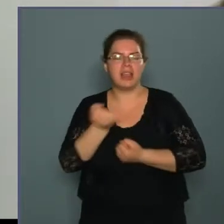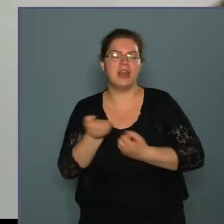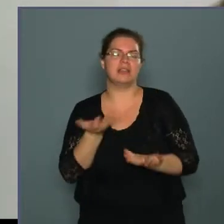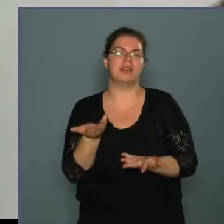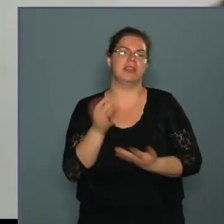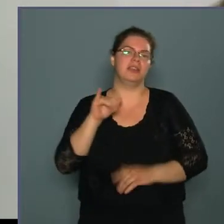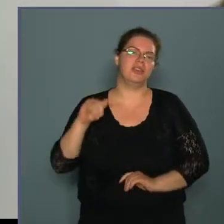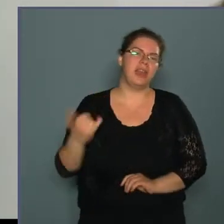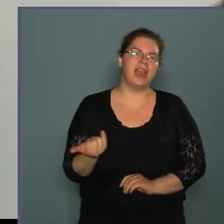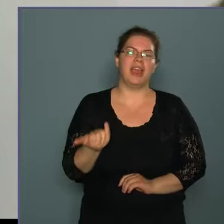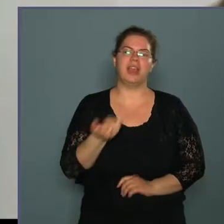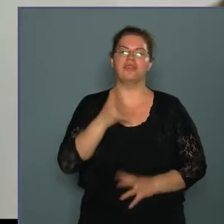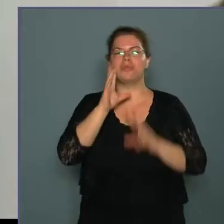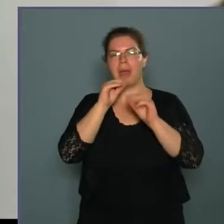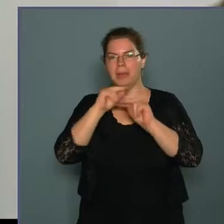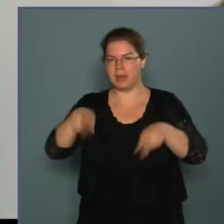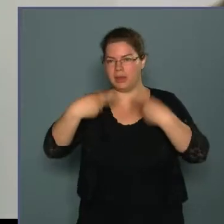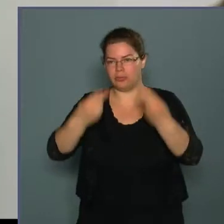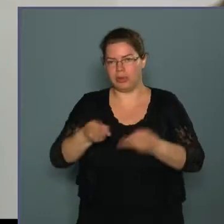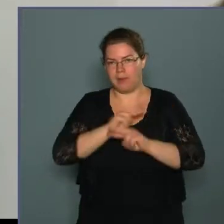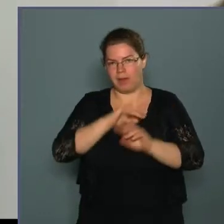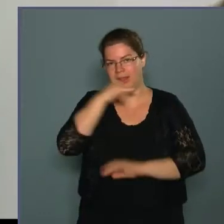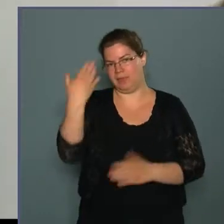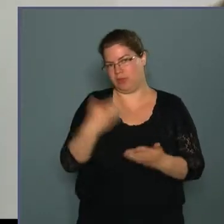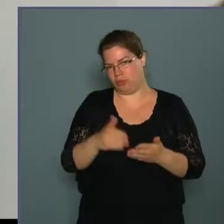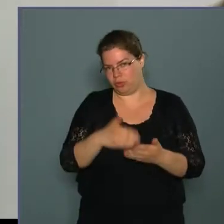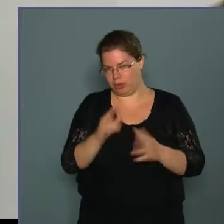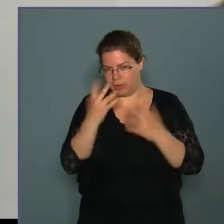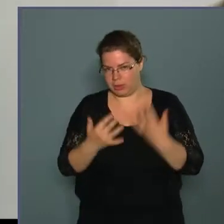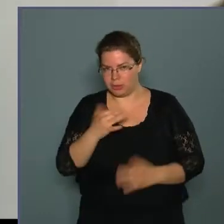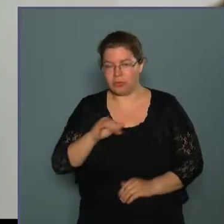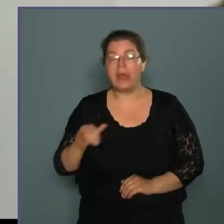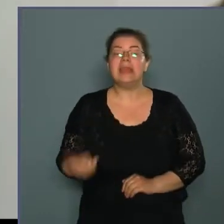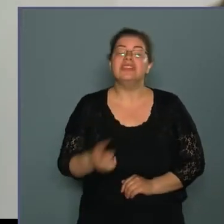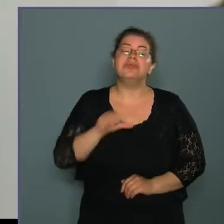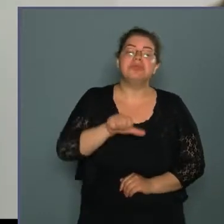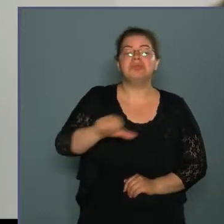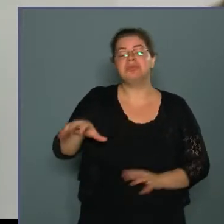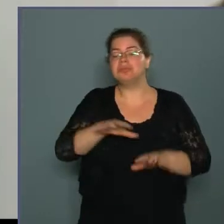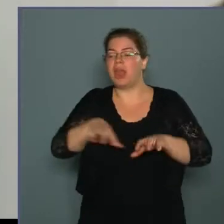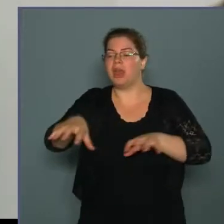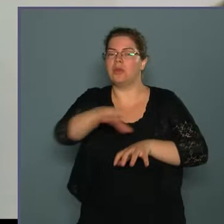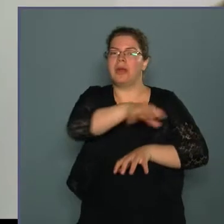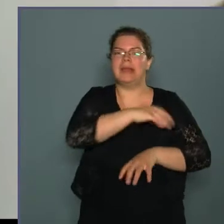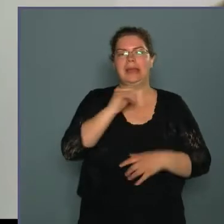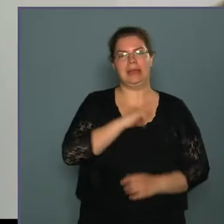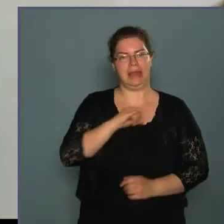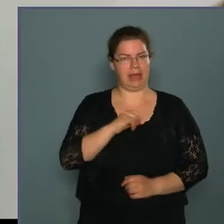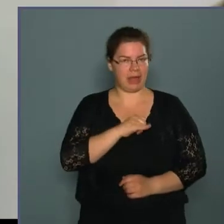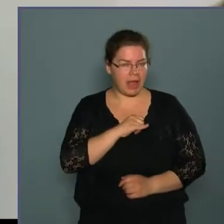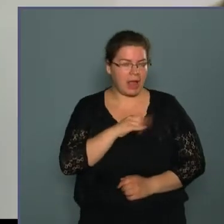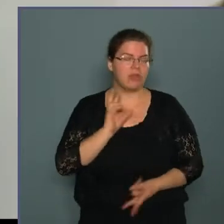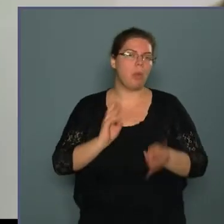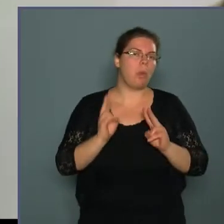és megbeszélés után van éves költségvetése, de az egyes területeken mégis érdekes, hogy